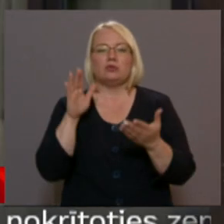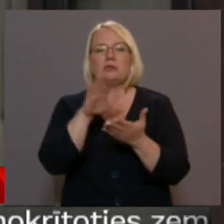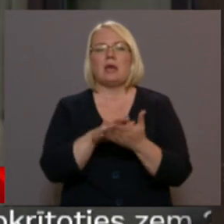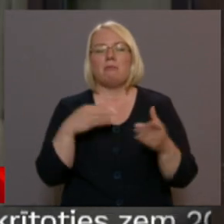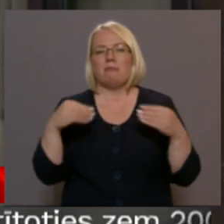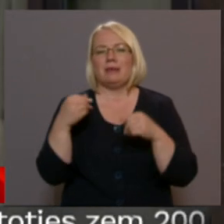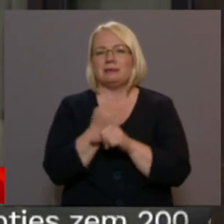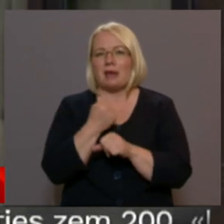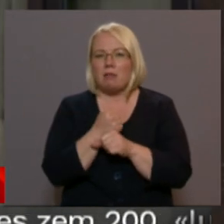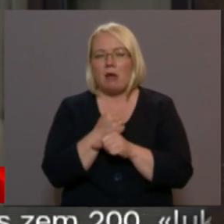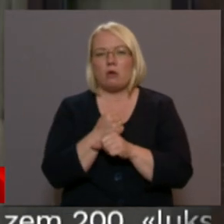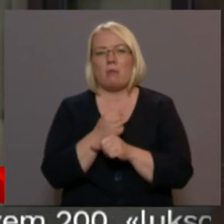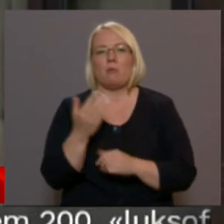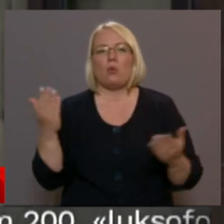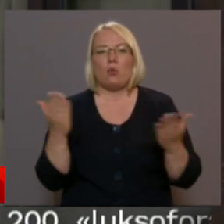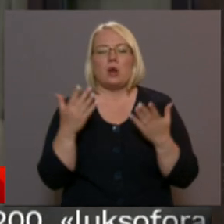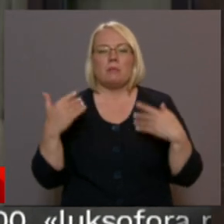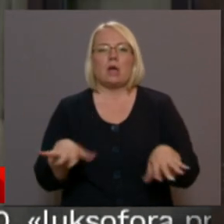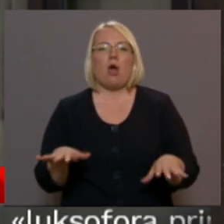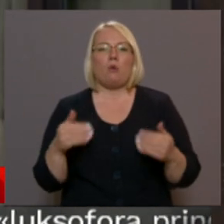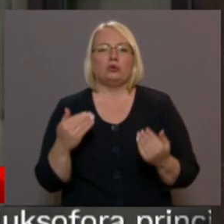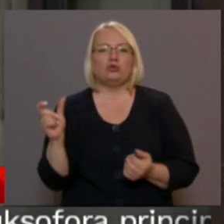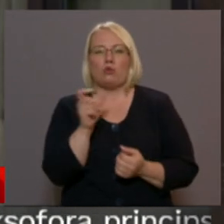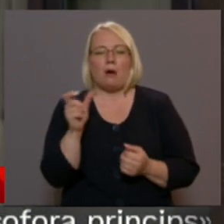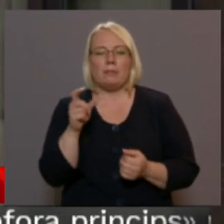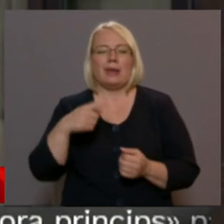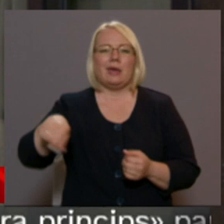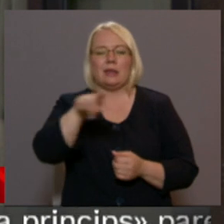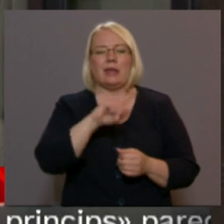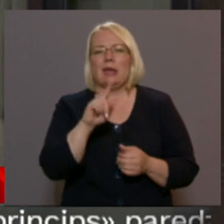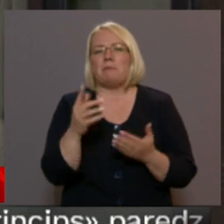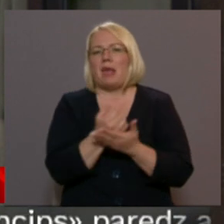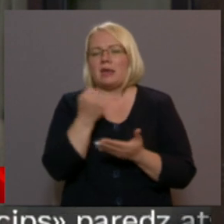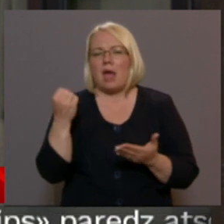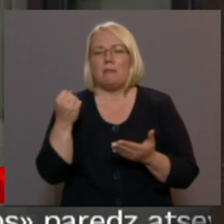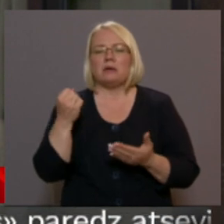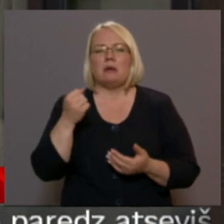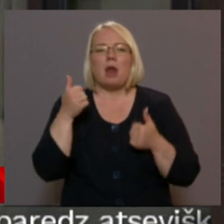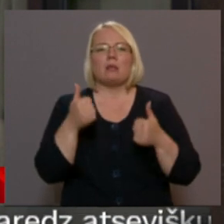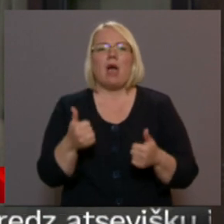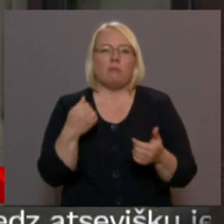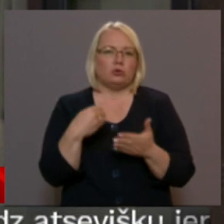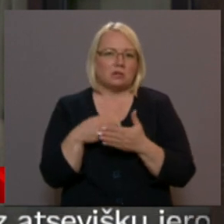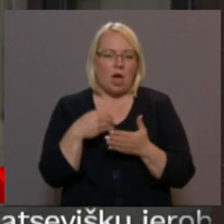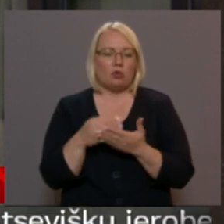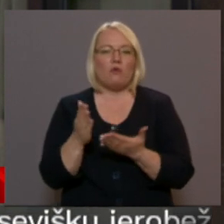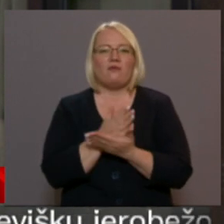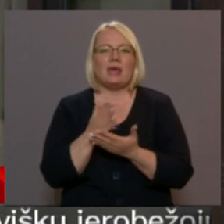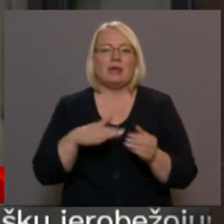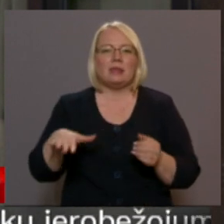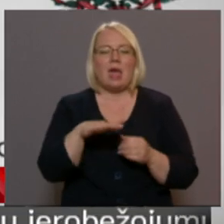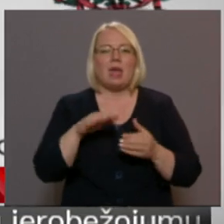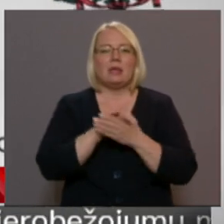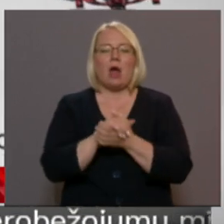izstrādājumiem, kuriem jau šobrīd tirgu ir pieejamas par labu cenu un arī vidē draudzīgas